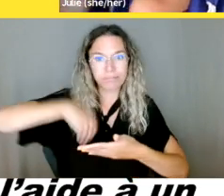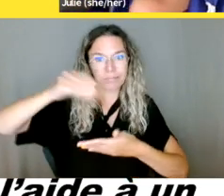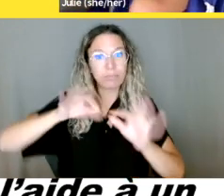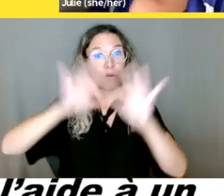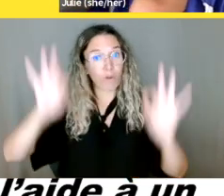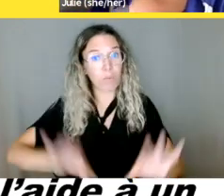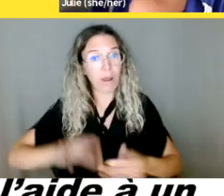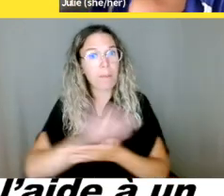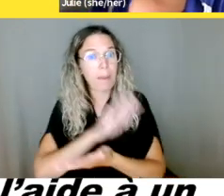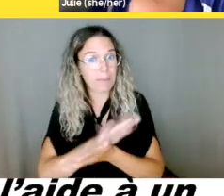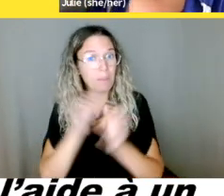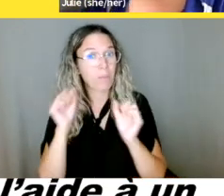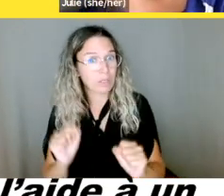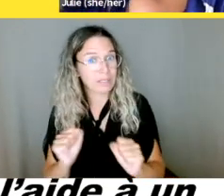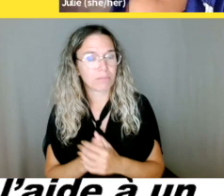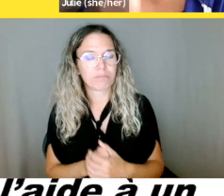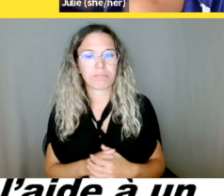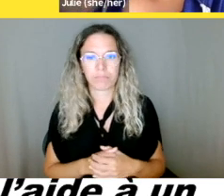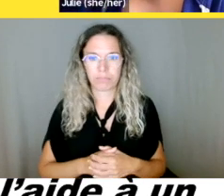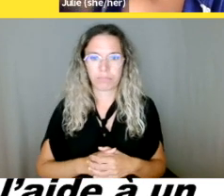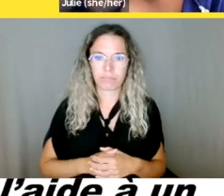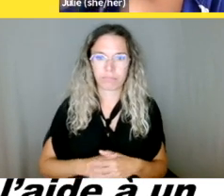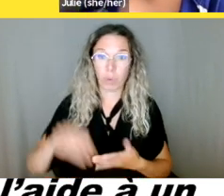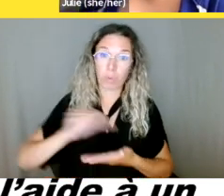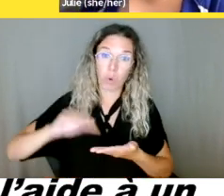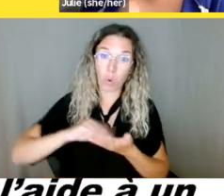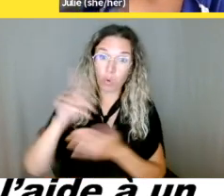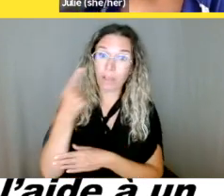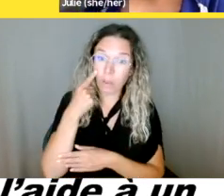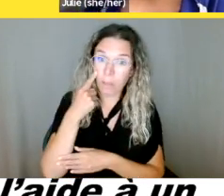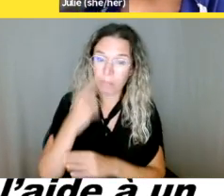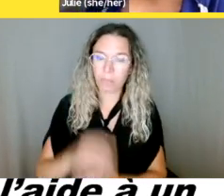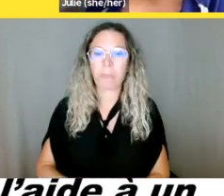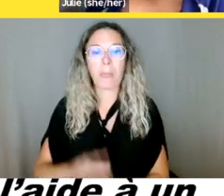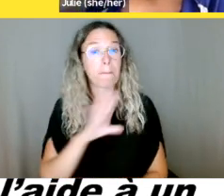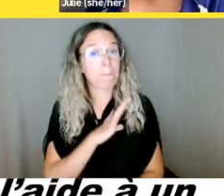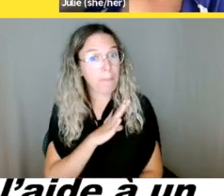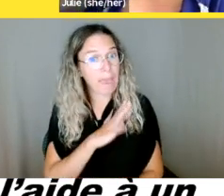contre, si vous avez besoin de l'aide parce qu'en raison de votre handicap,